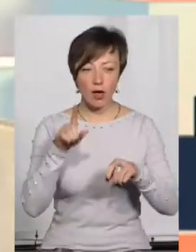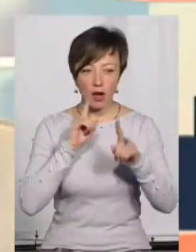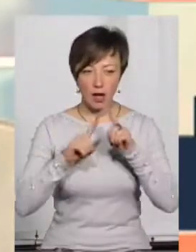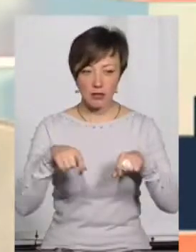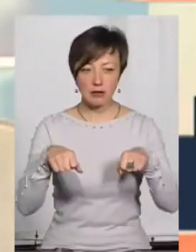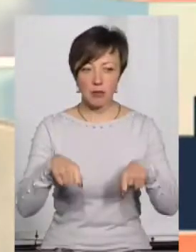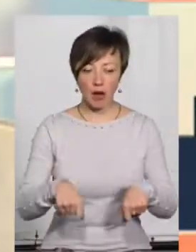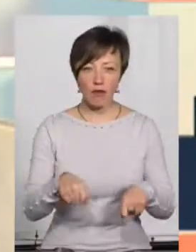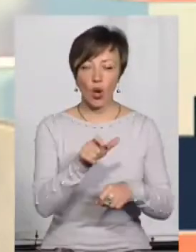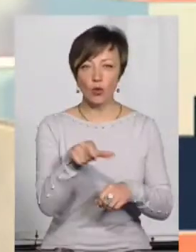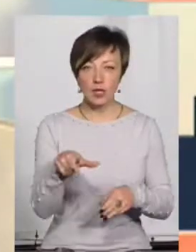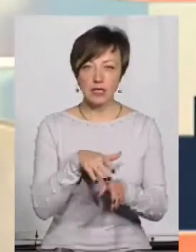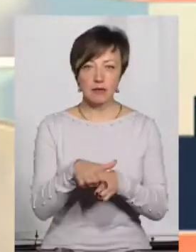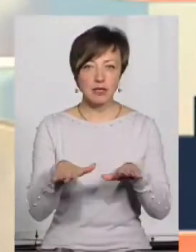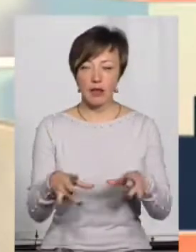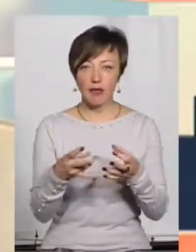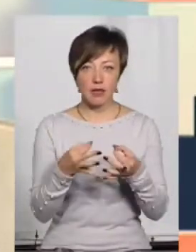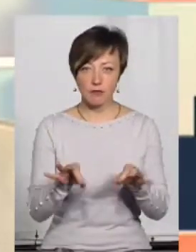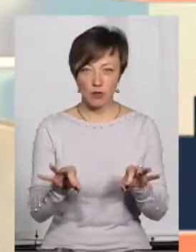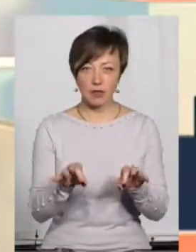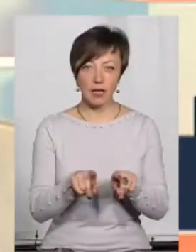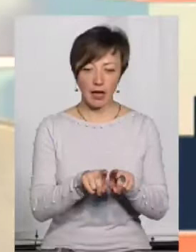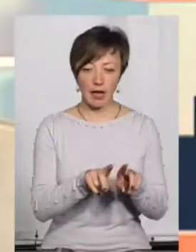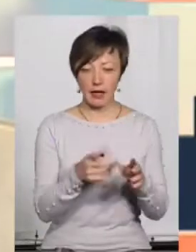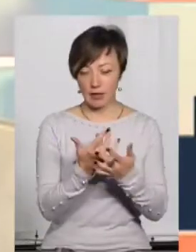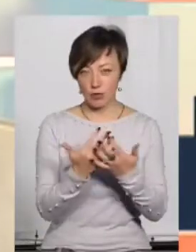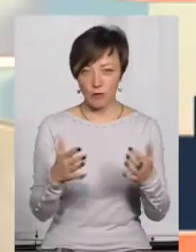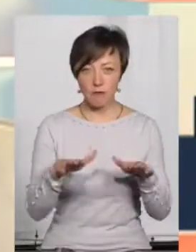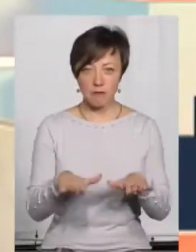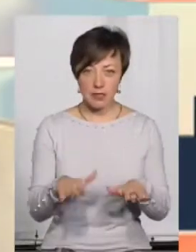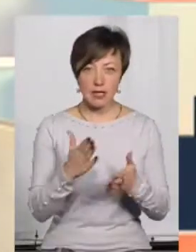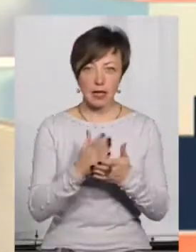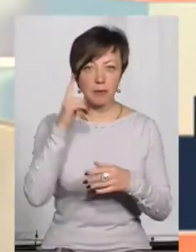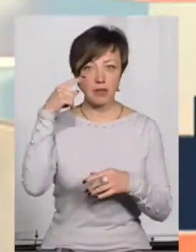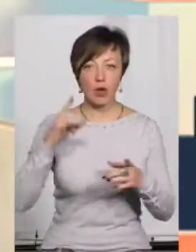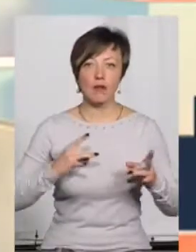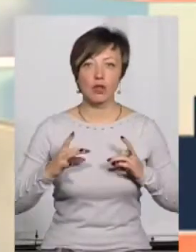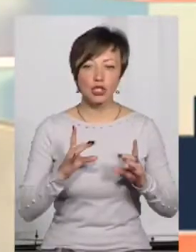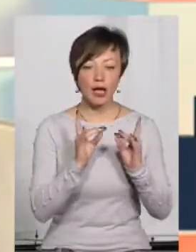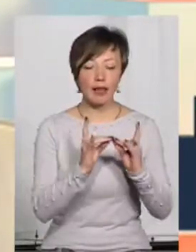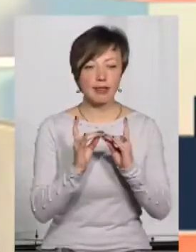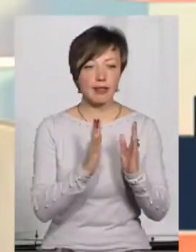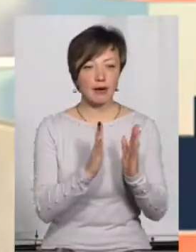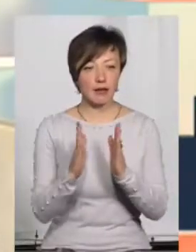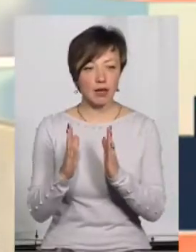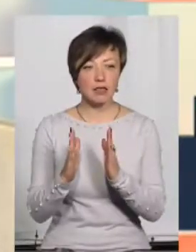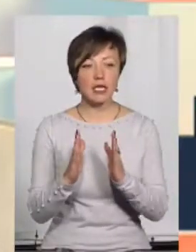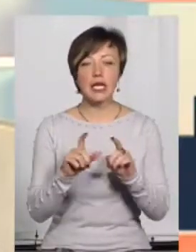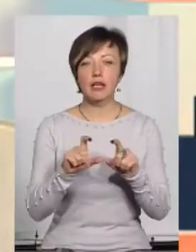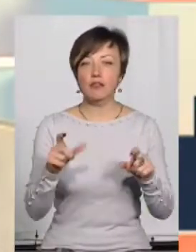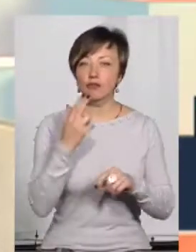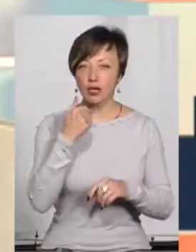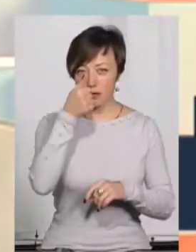місця не свободи. Одним з різновидом таких місць не свободи є якраз психоневрологічні інтернати. І в червні